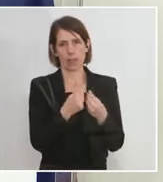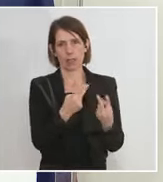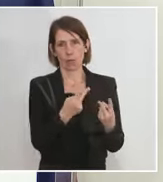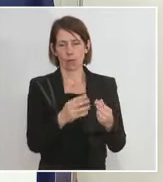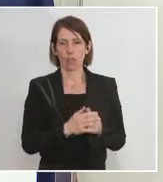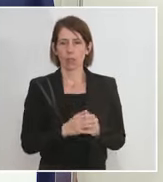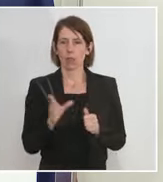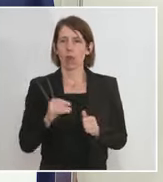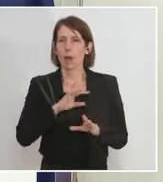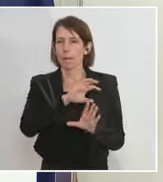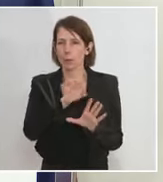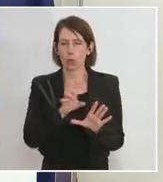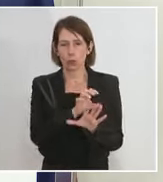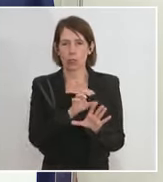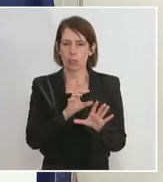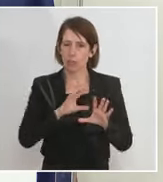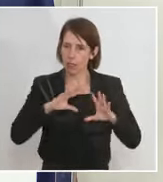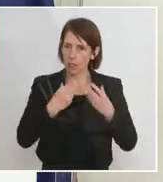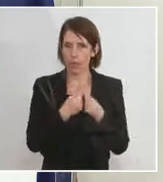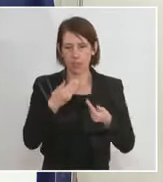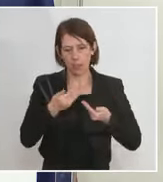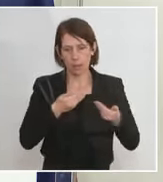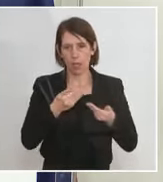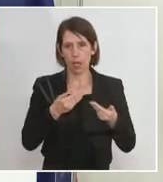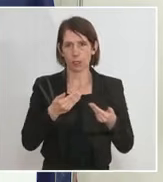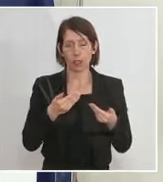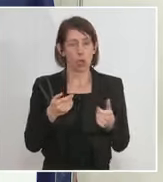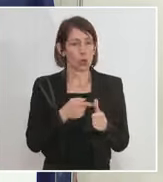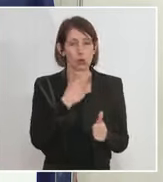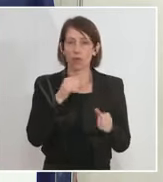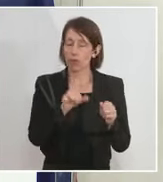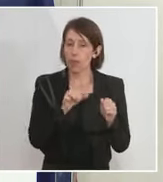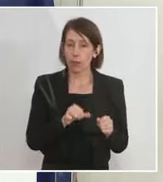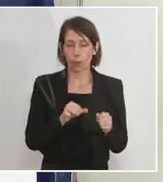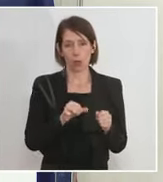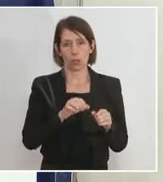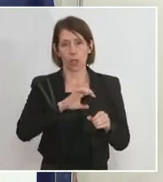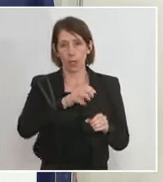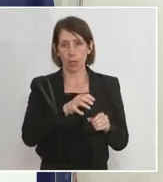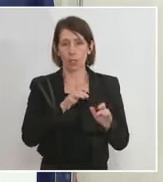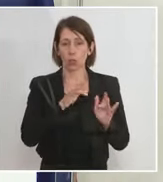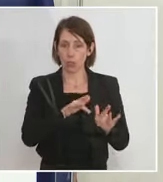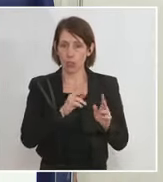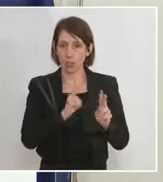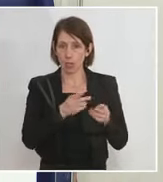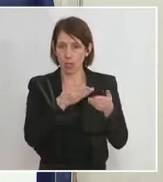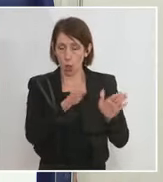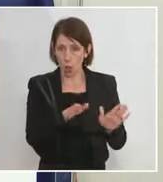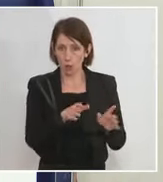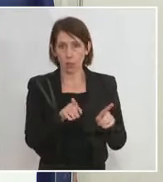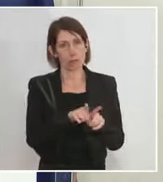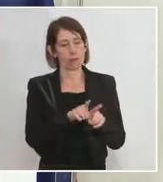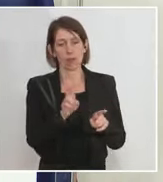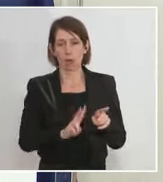mit den Bundesländern und werden den Weg weiter verfolgen, dass wir, sobald es in einer Region möglich ist, auch Öffnungsschritte setzen, so wie jetzt in